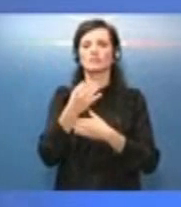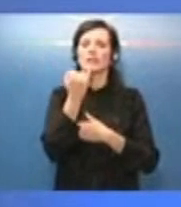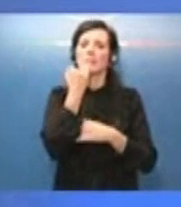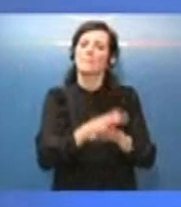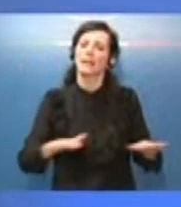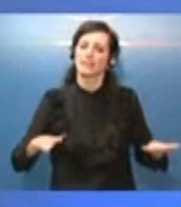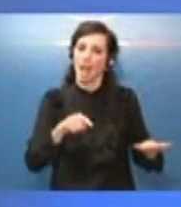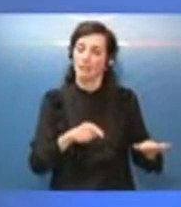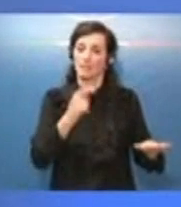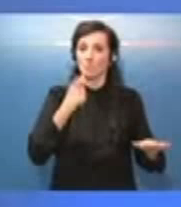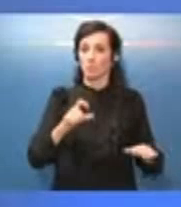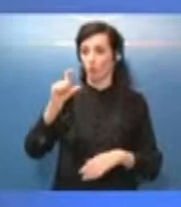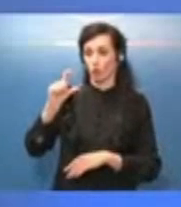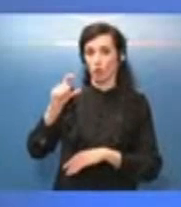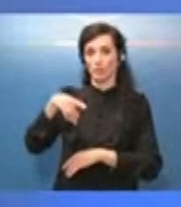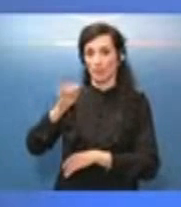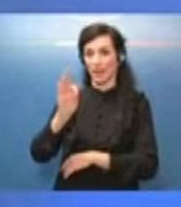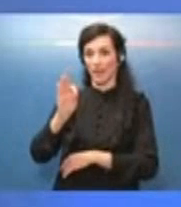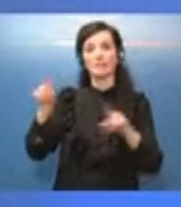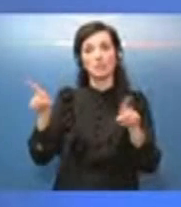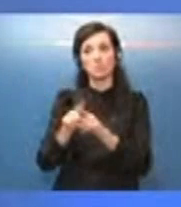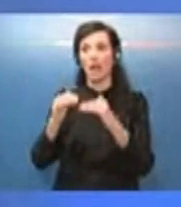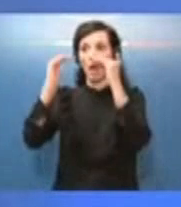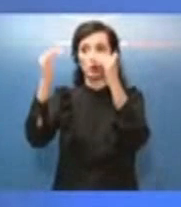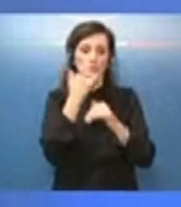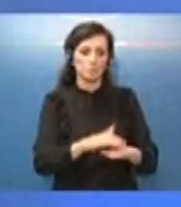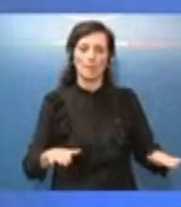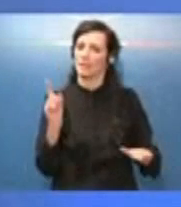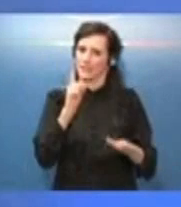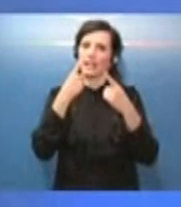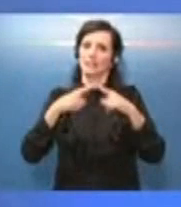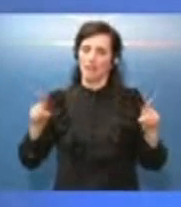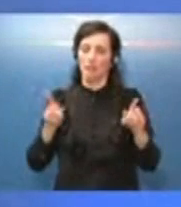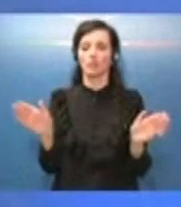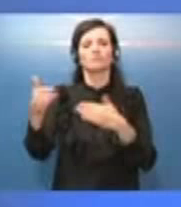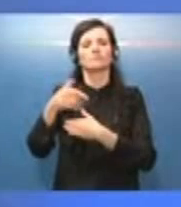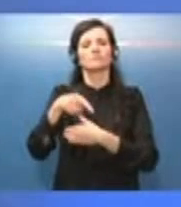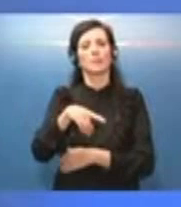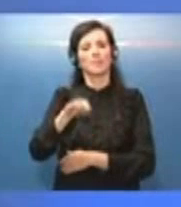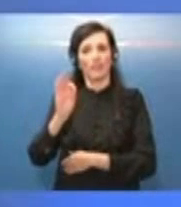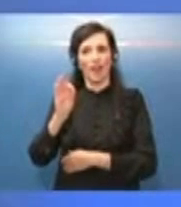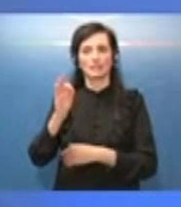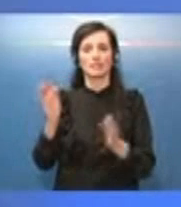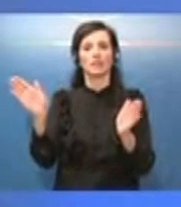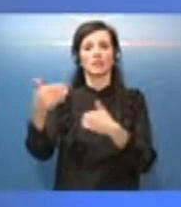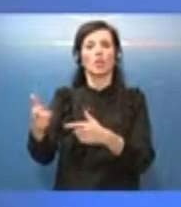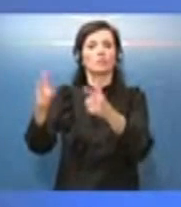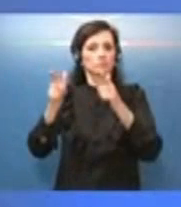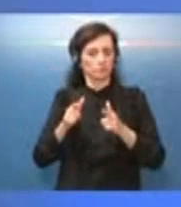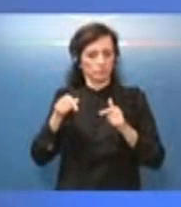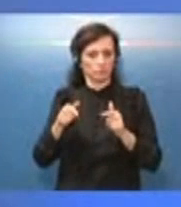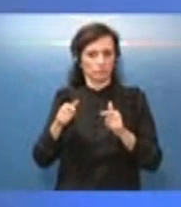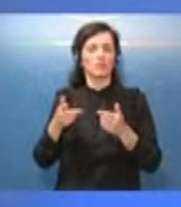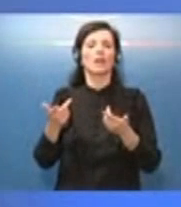utilizzate non sono le stesse, sono differenti e verranno consegnate in date che non sono ancora certe, ma con tutta